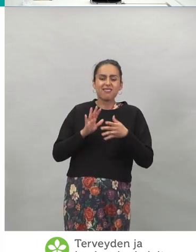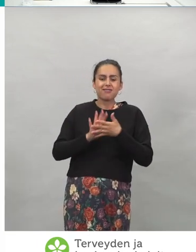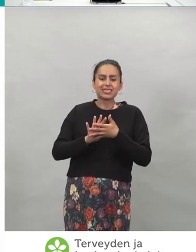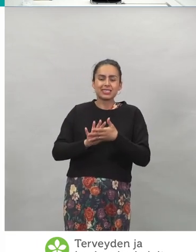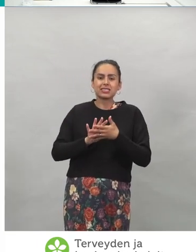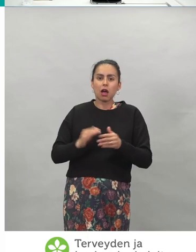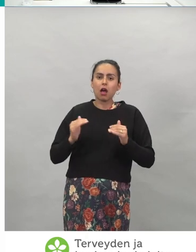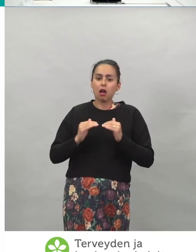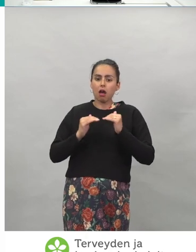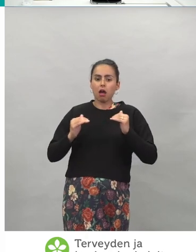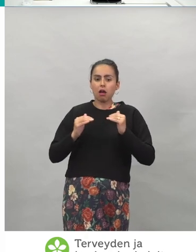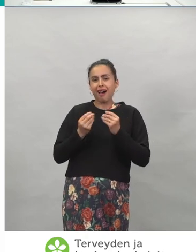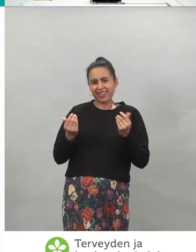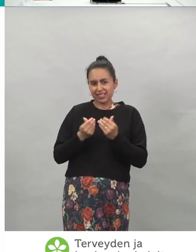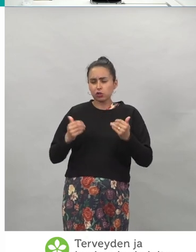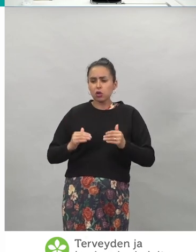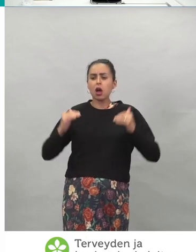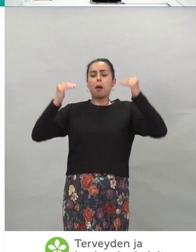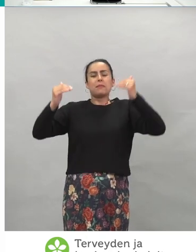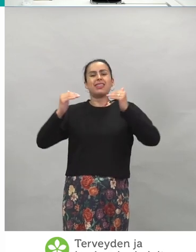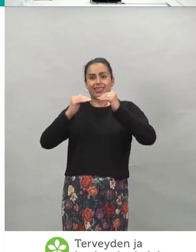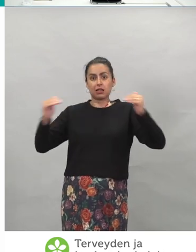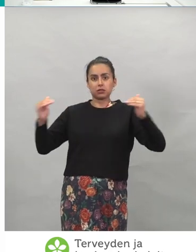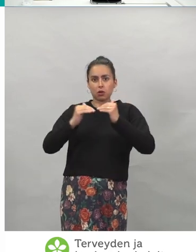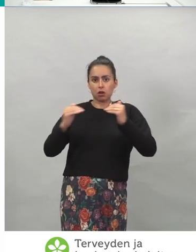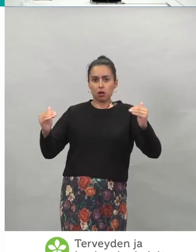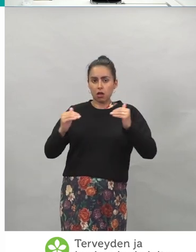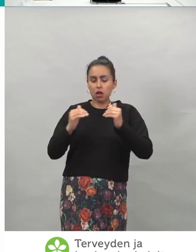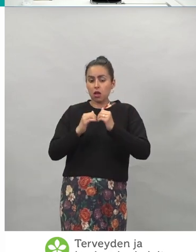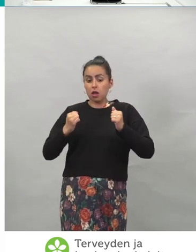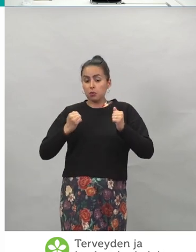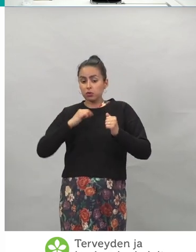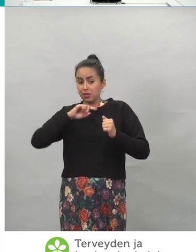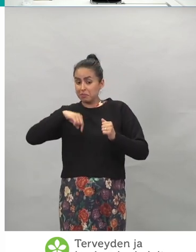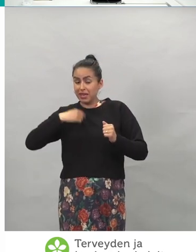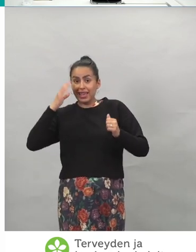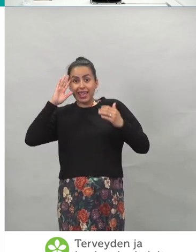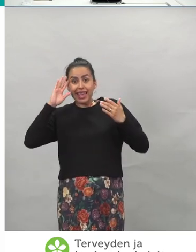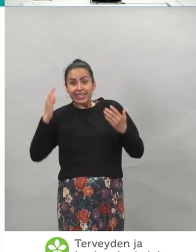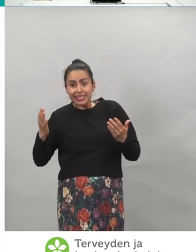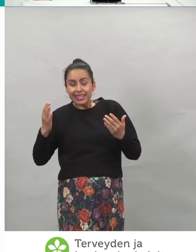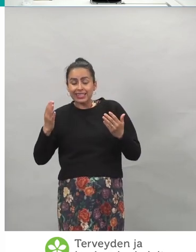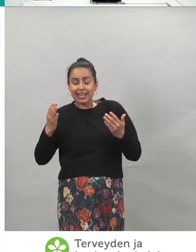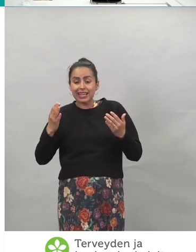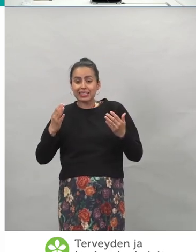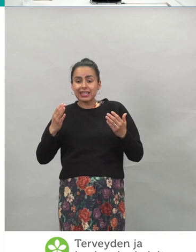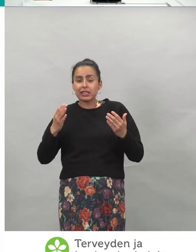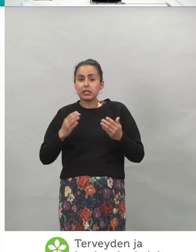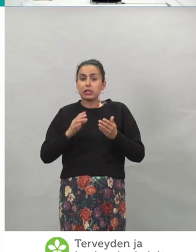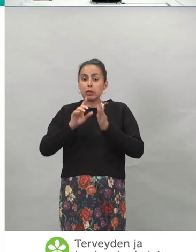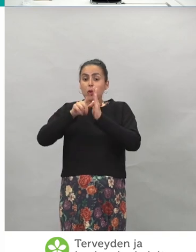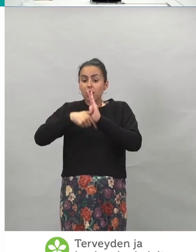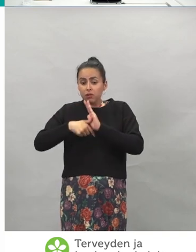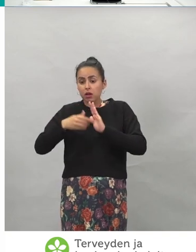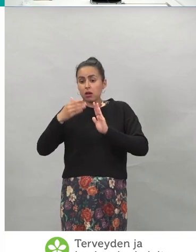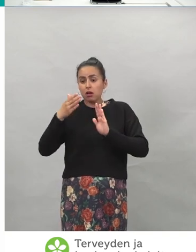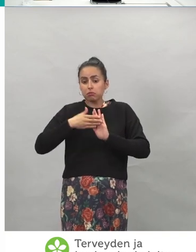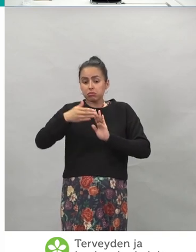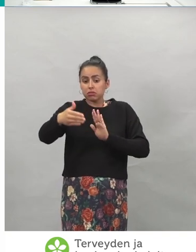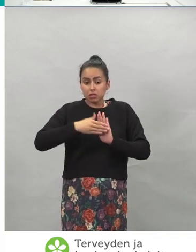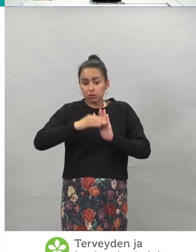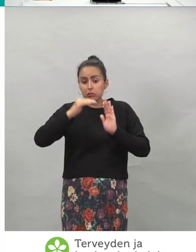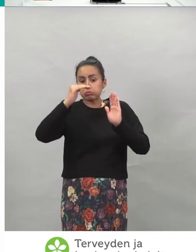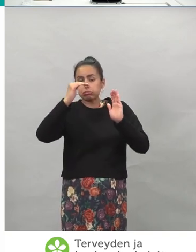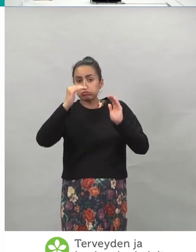korkealla tasolla. Mutta vielä me ei osata sanoa, että laskeeko ne sieltä sitten seuraavan puolen vuoden kuluttua niin, että